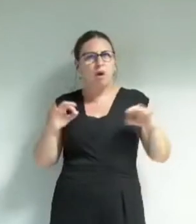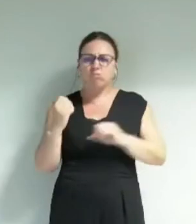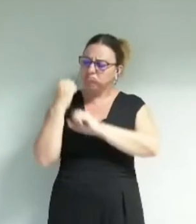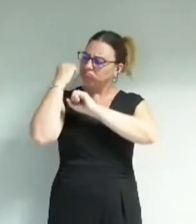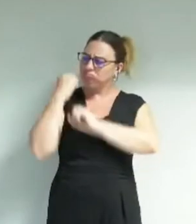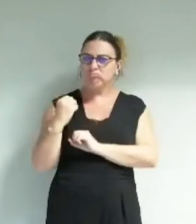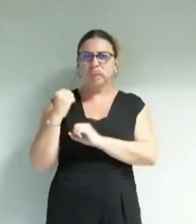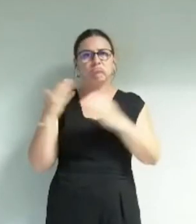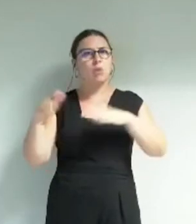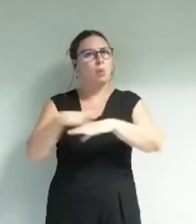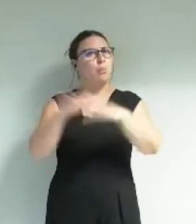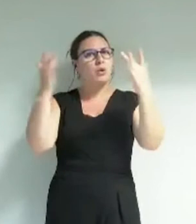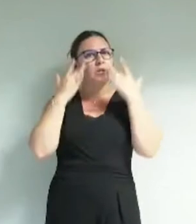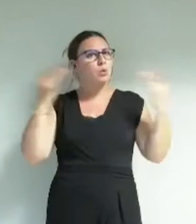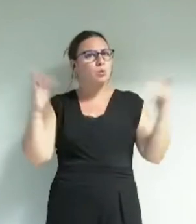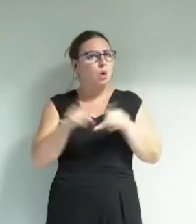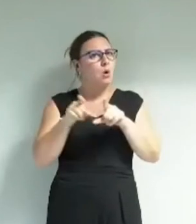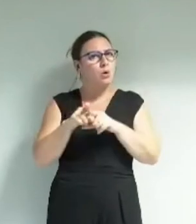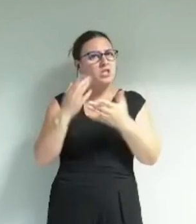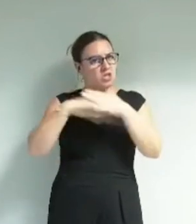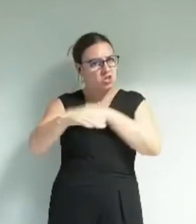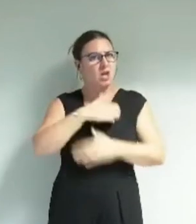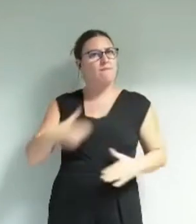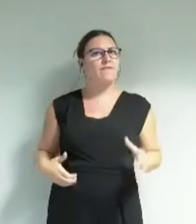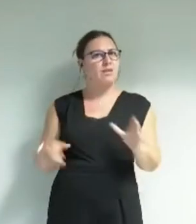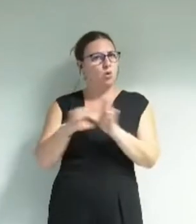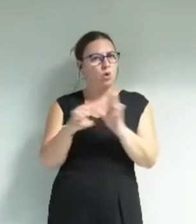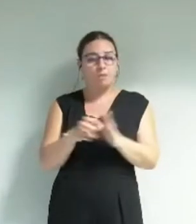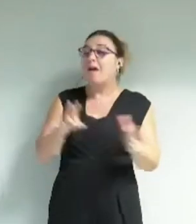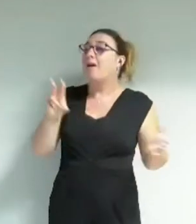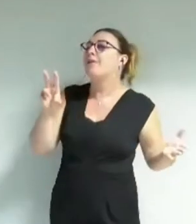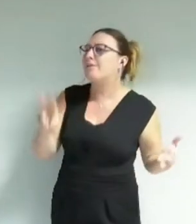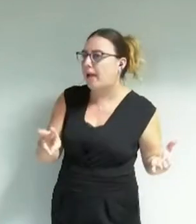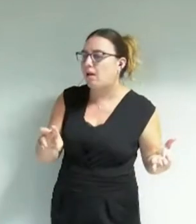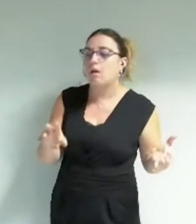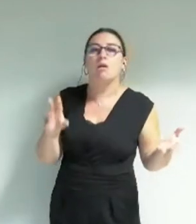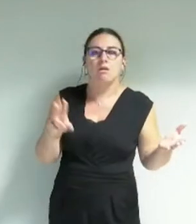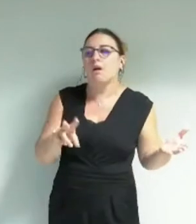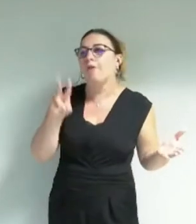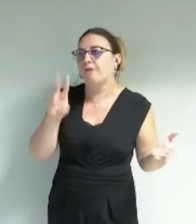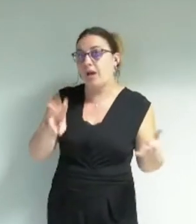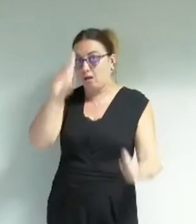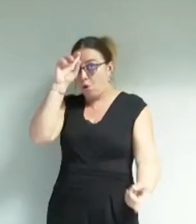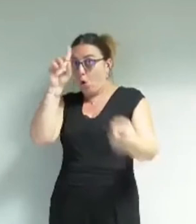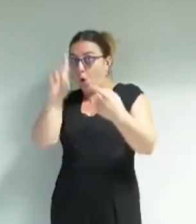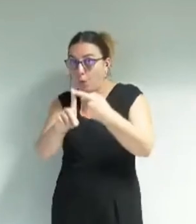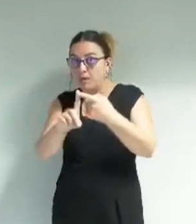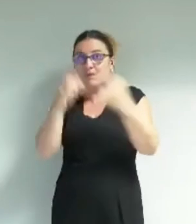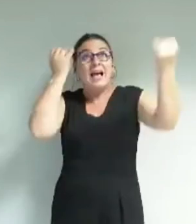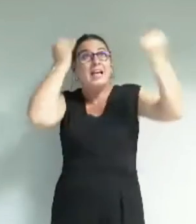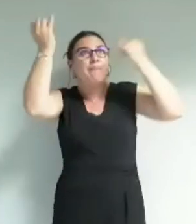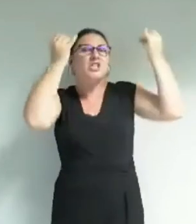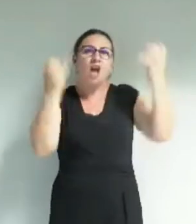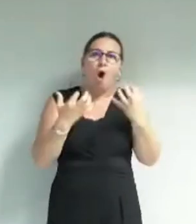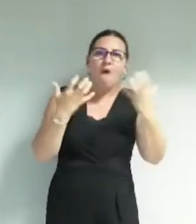le fait que la politique culturelle de la ville de Grenoble effectivement vise à libérer les imaginaires de